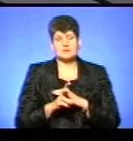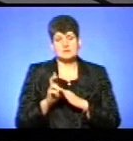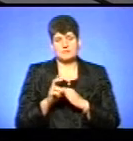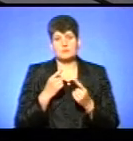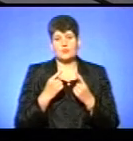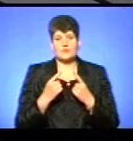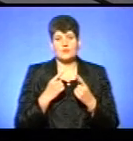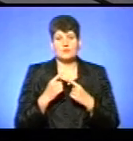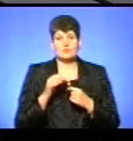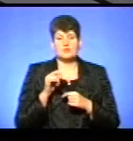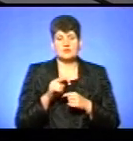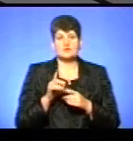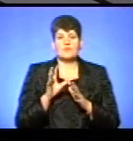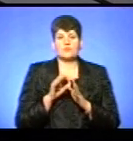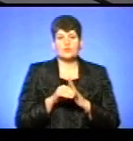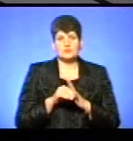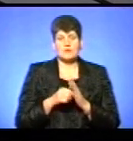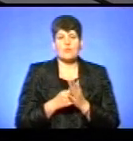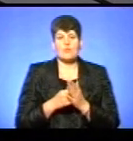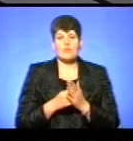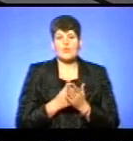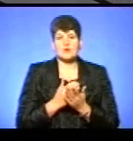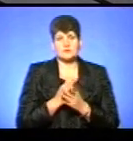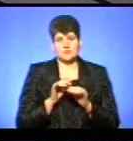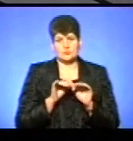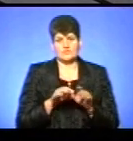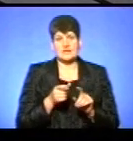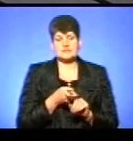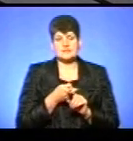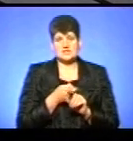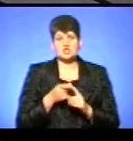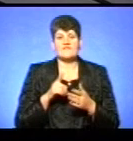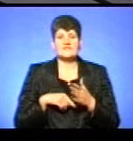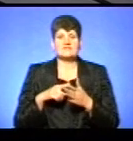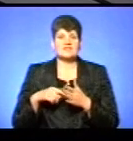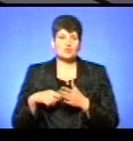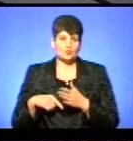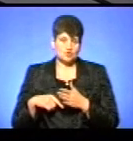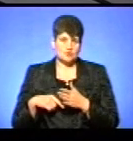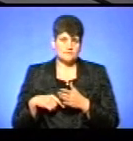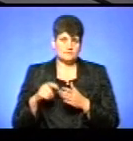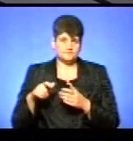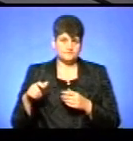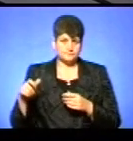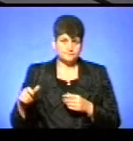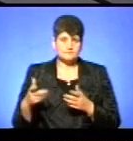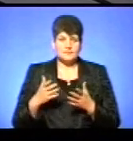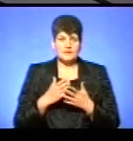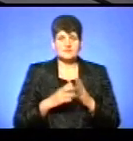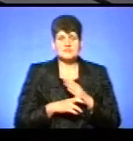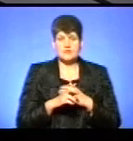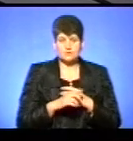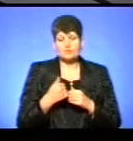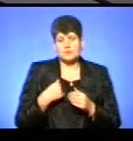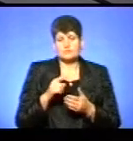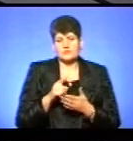говоримо про те, що вона включена в політичні процеси, незалежно від віруючих, які є в цій церкві. Тому ми